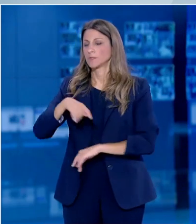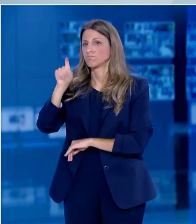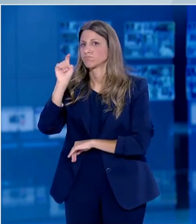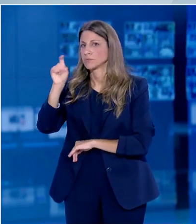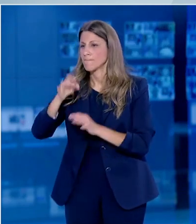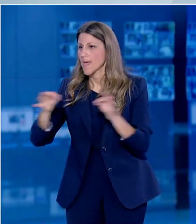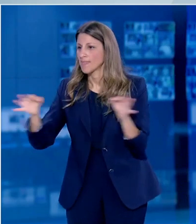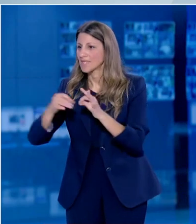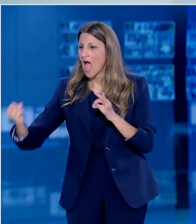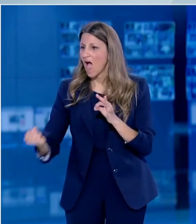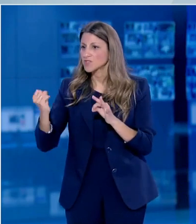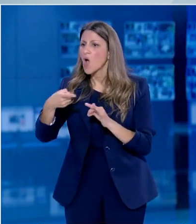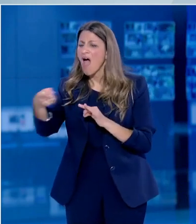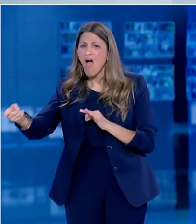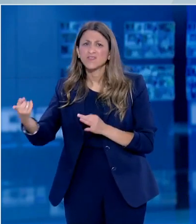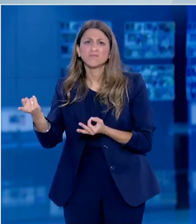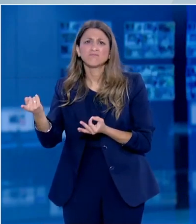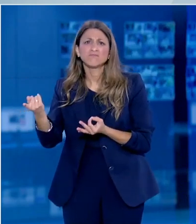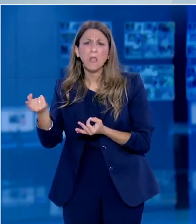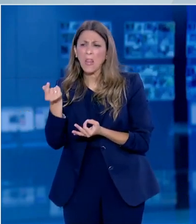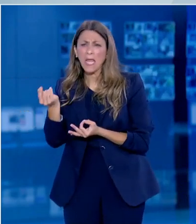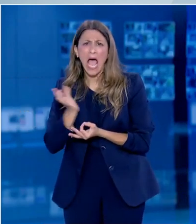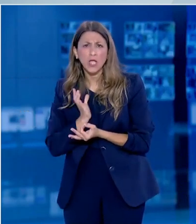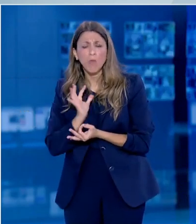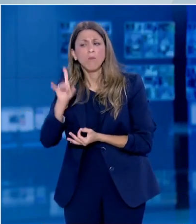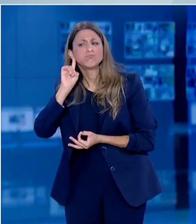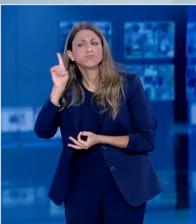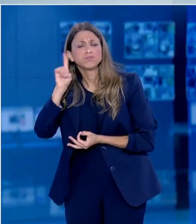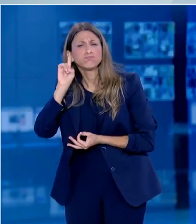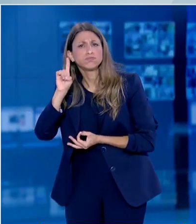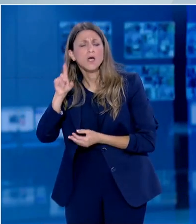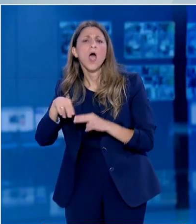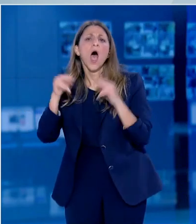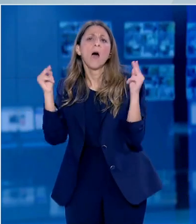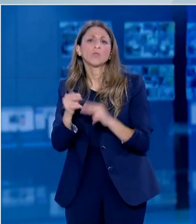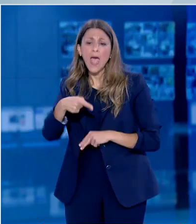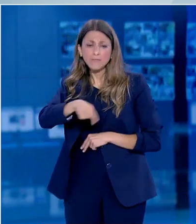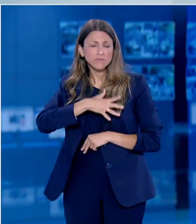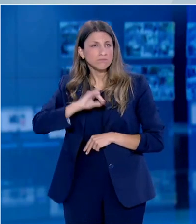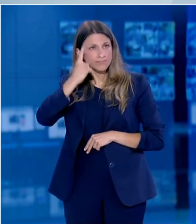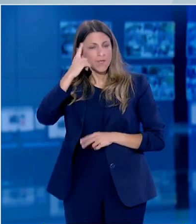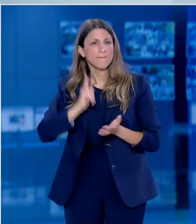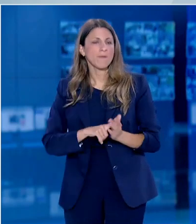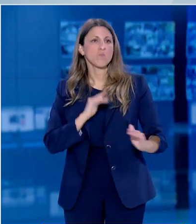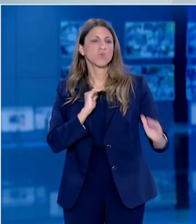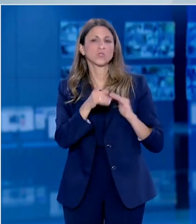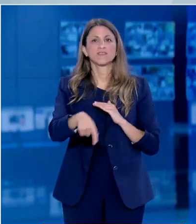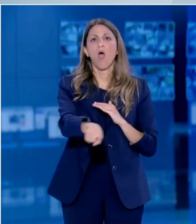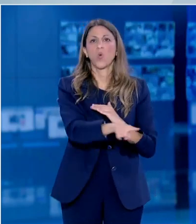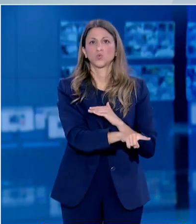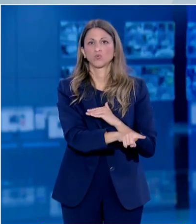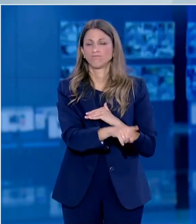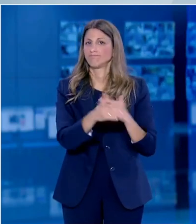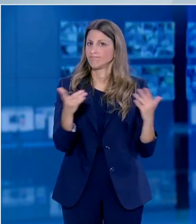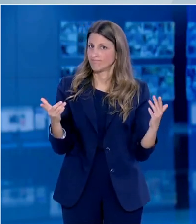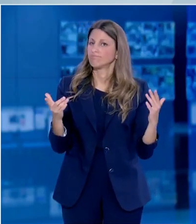από αυτούς τους ελάχιστους ανεύθυνους οι οποίοι προσωπικά πιστεύω και προκύπτει μέσα από μια σειρά δεδομένων, ότι